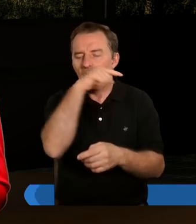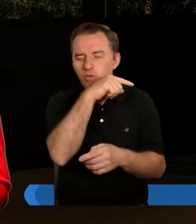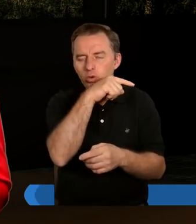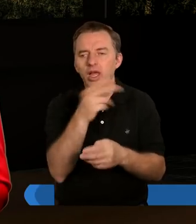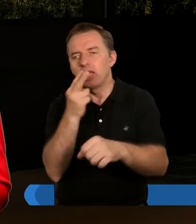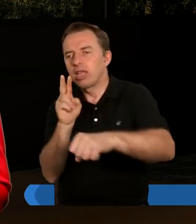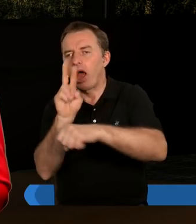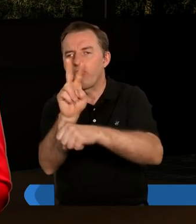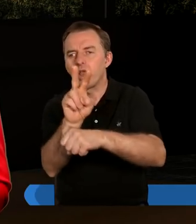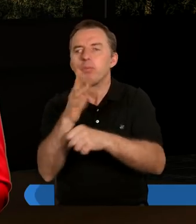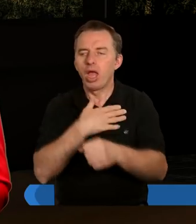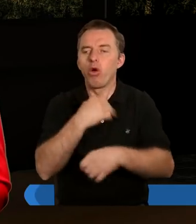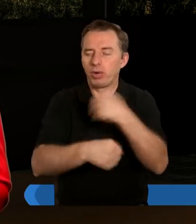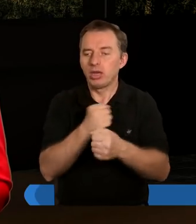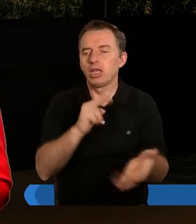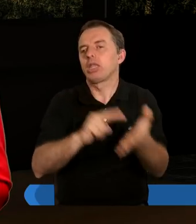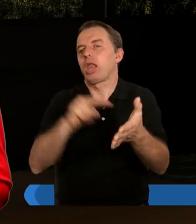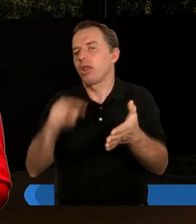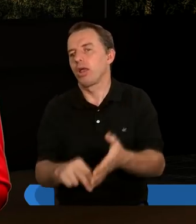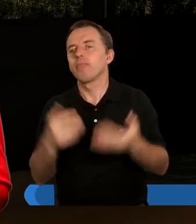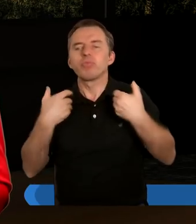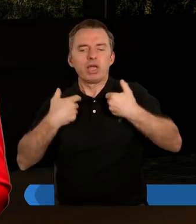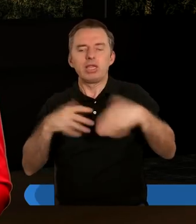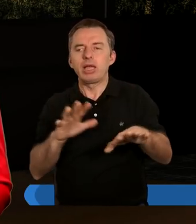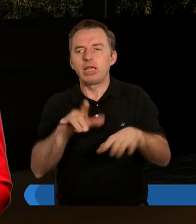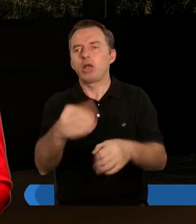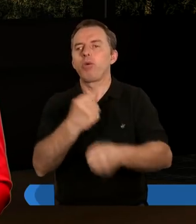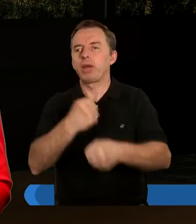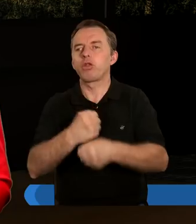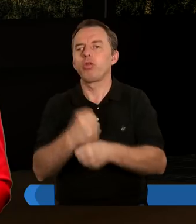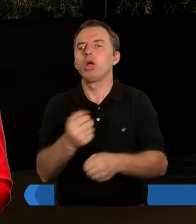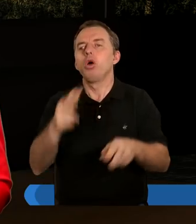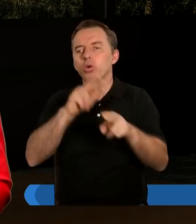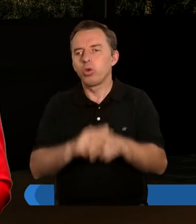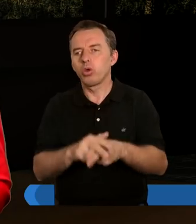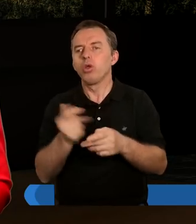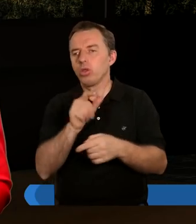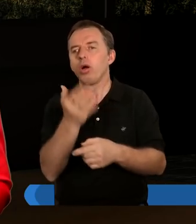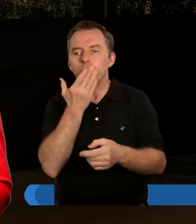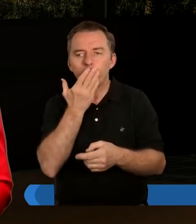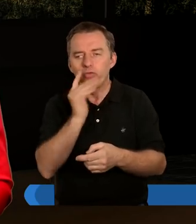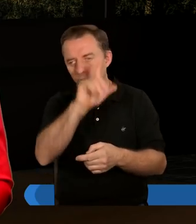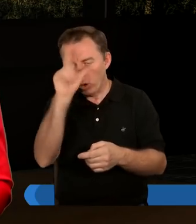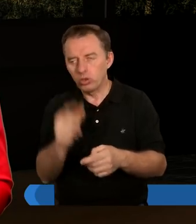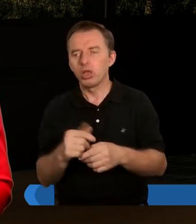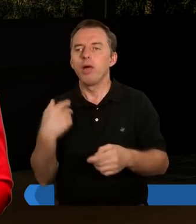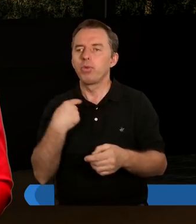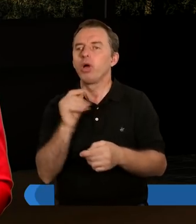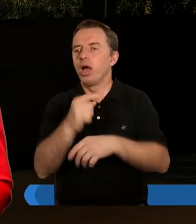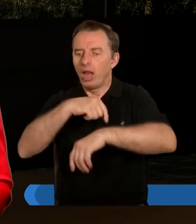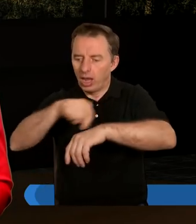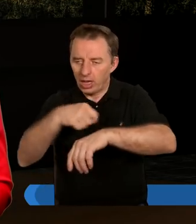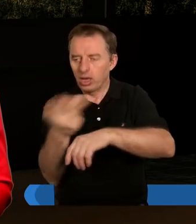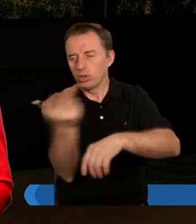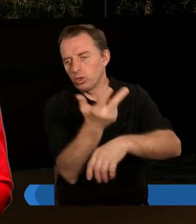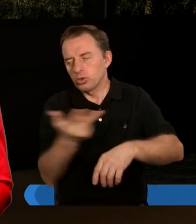zaufanie. Miał pracować, zrezygnował. No to on nie chce takiego pracownika. Oczywiście to wtedy patrzymy po ludzku. Na pewno była to